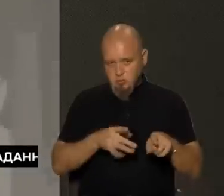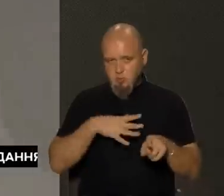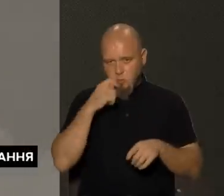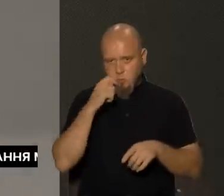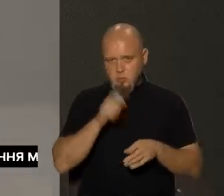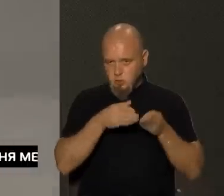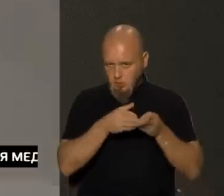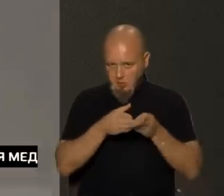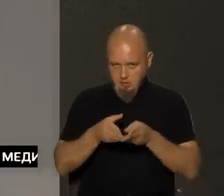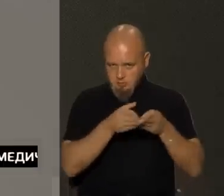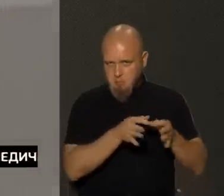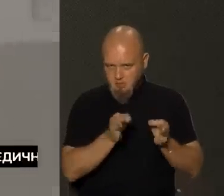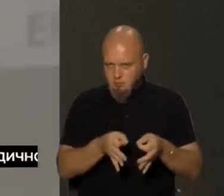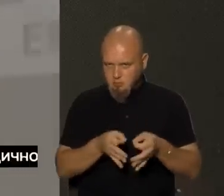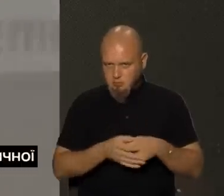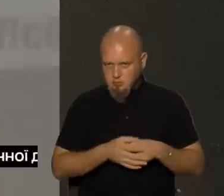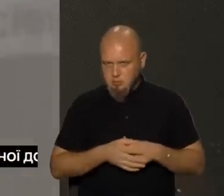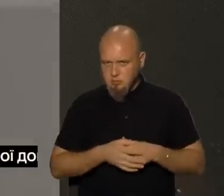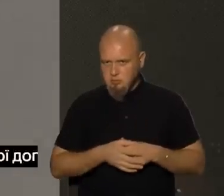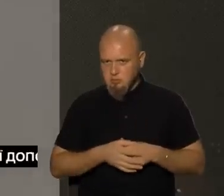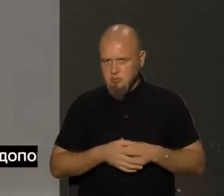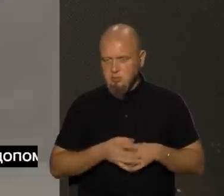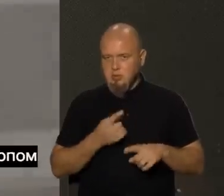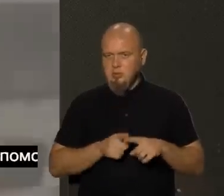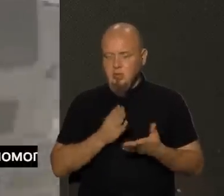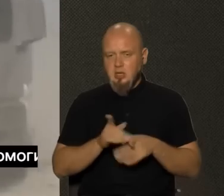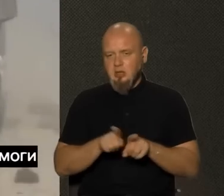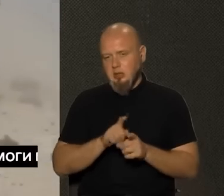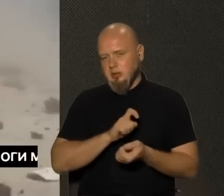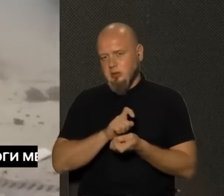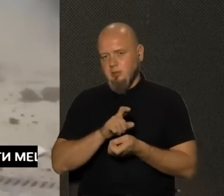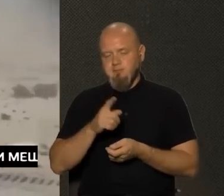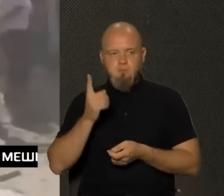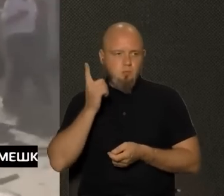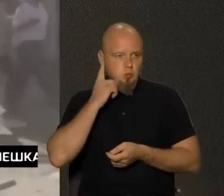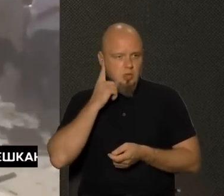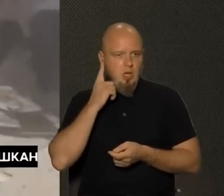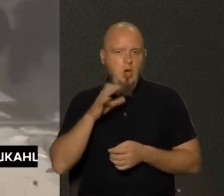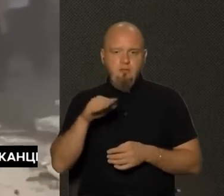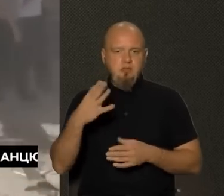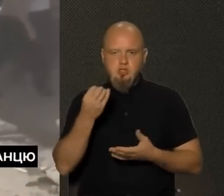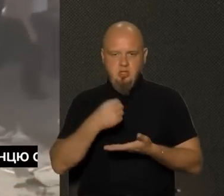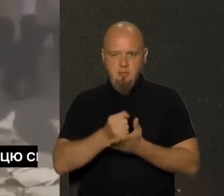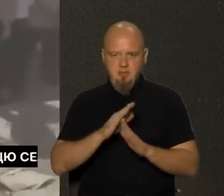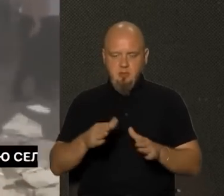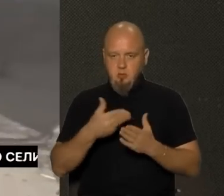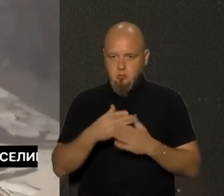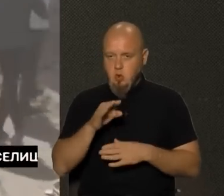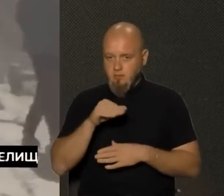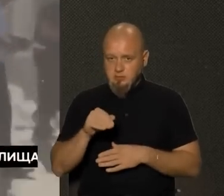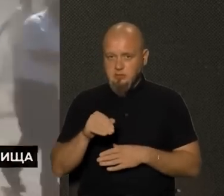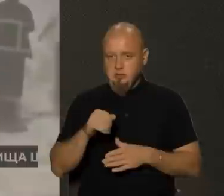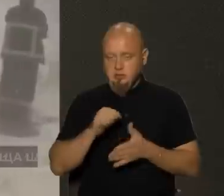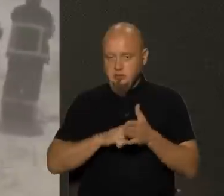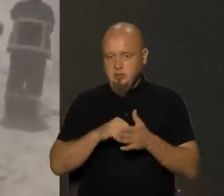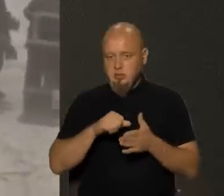український корабель, правильно? Це є такі чутки. Офіційно це ще не підтверджено. Тобто, офіційні